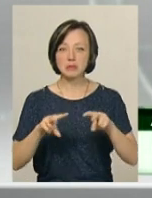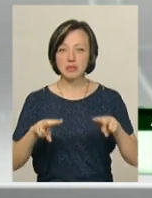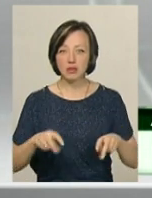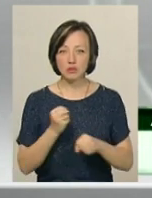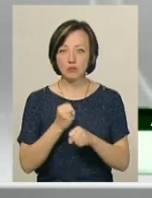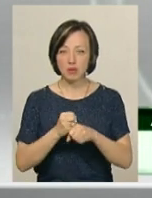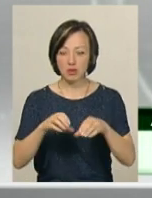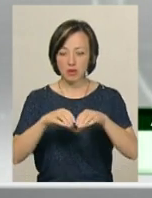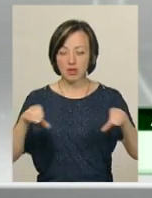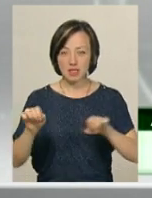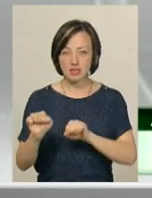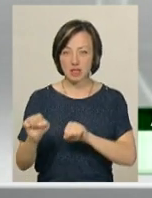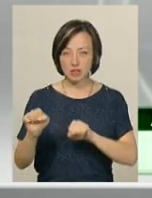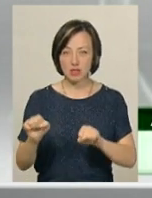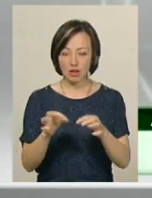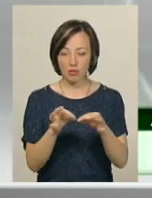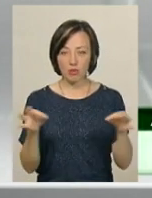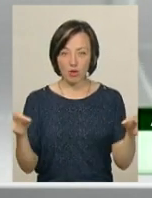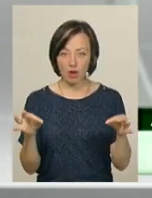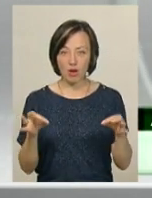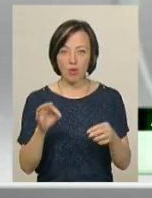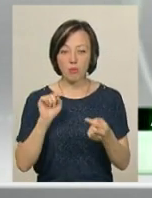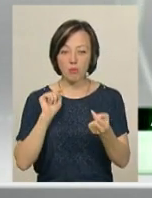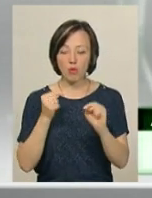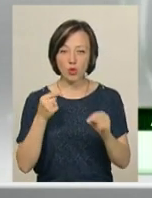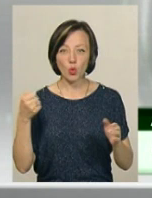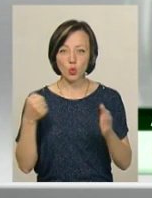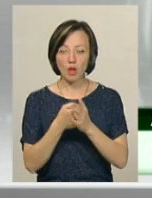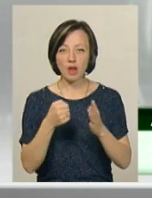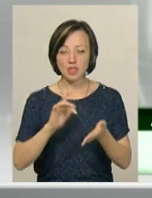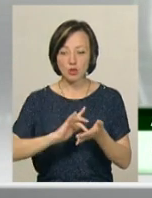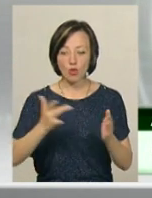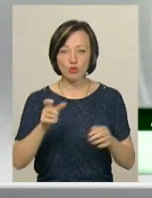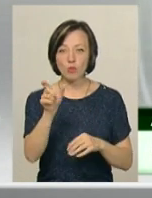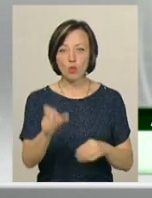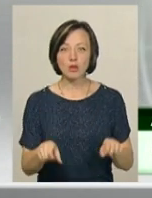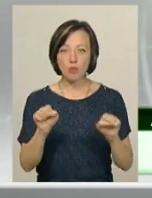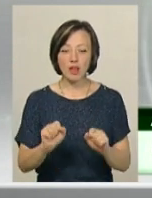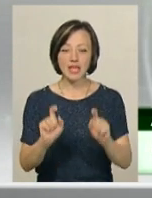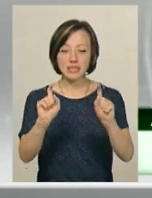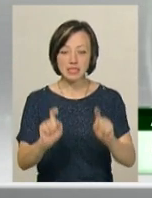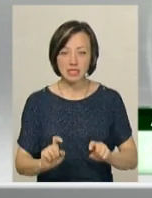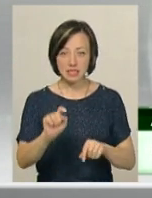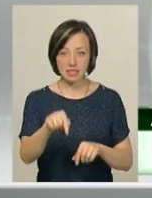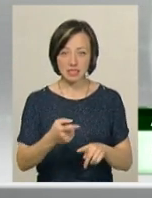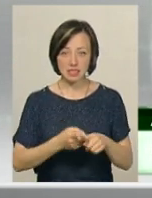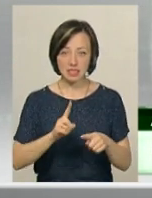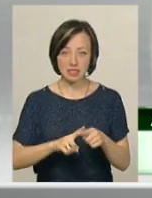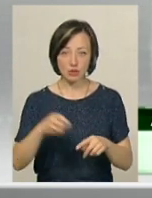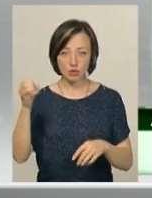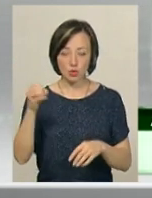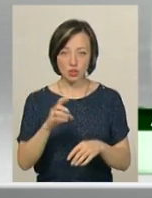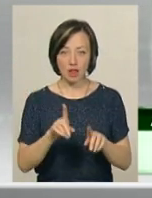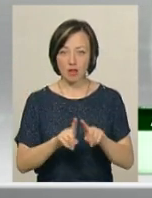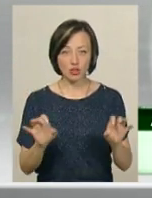зверху ставили спеціально посилене протиудатне скло, для того, щоб людина навіть могла сісти зверху на цей сонячний елемент.